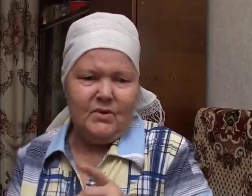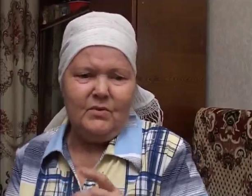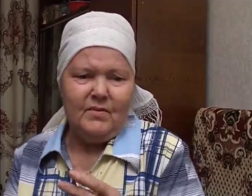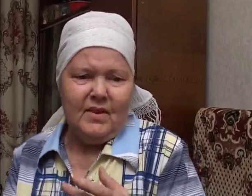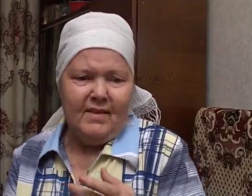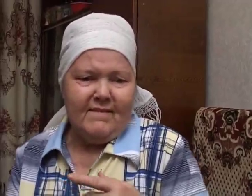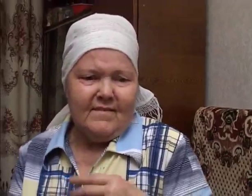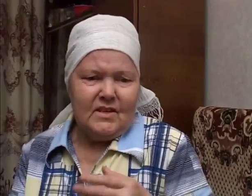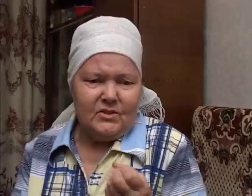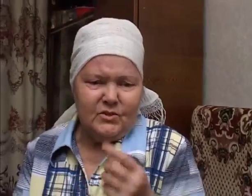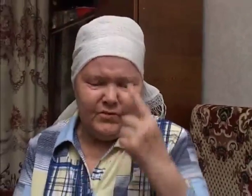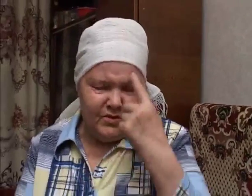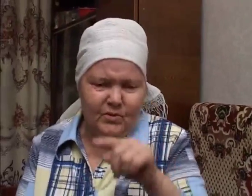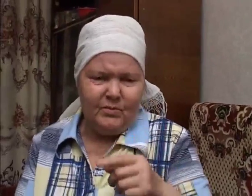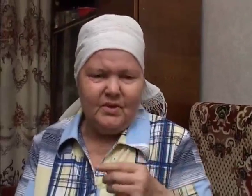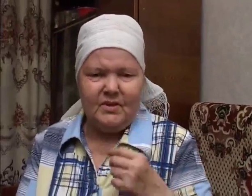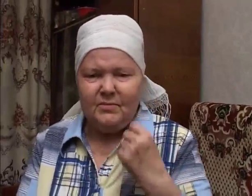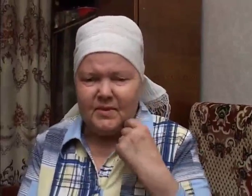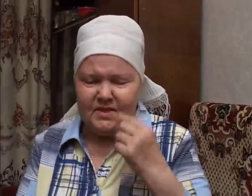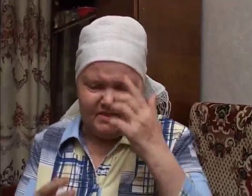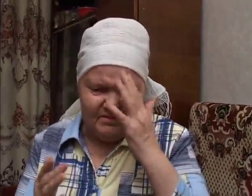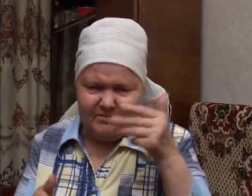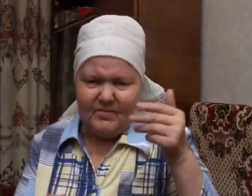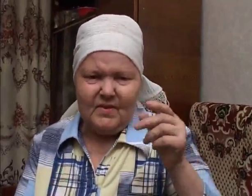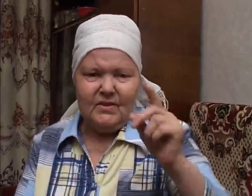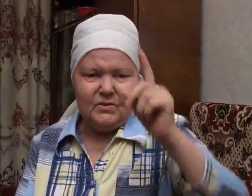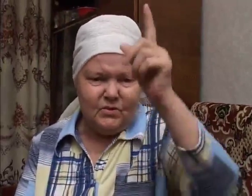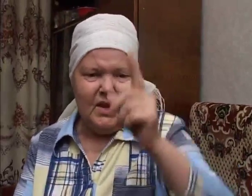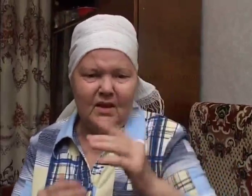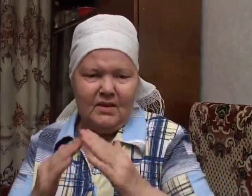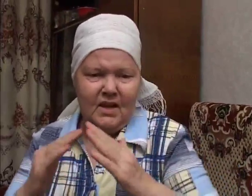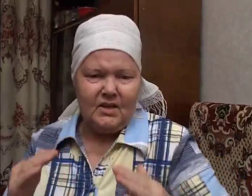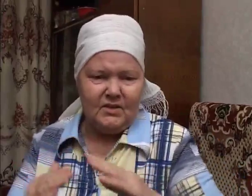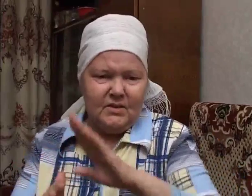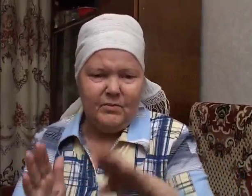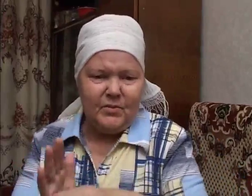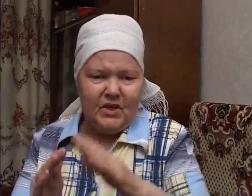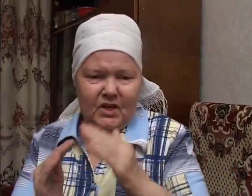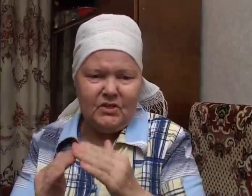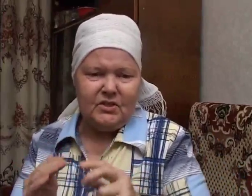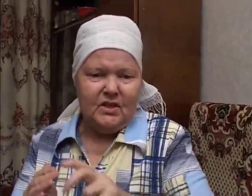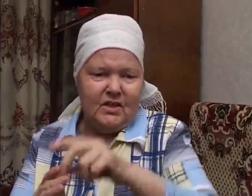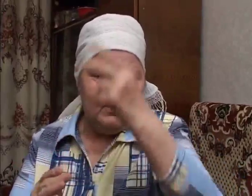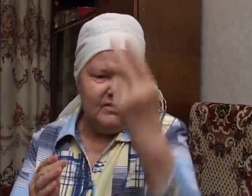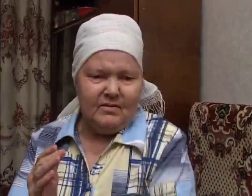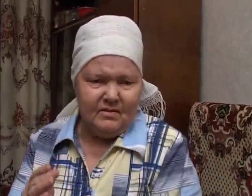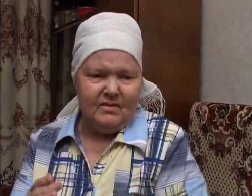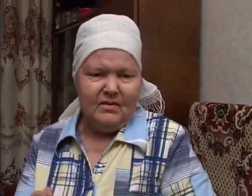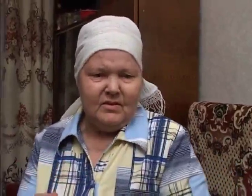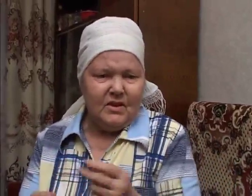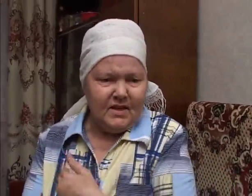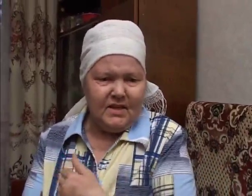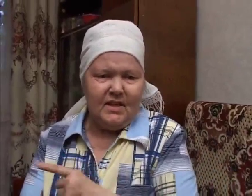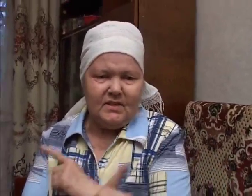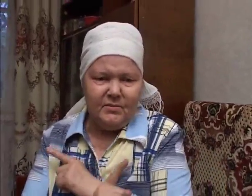мучения для меня. Я еще выдумывала, на крышу залезла, на чердак,